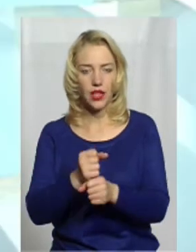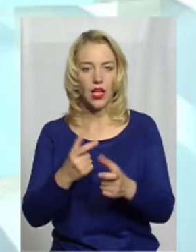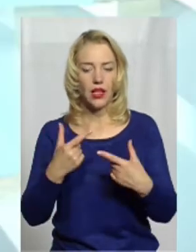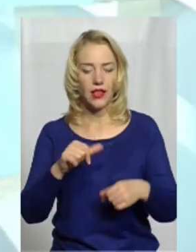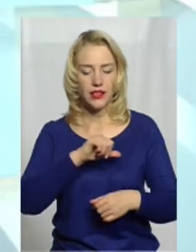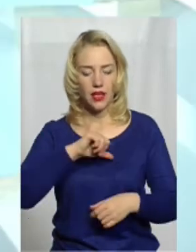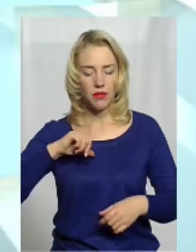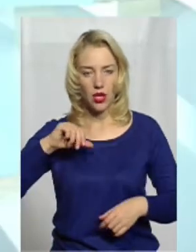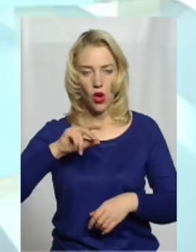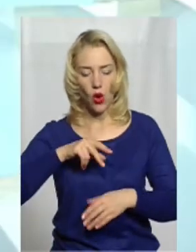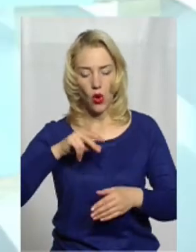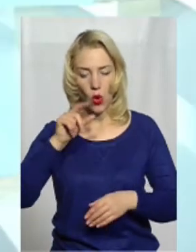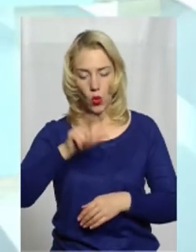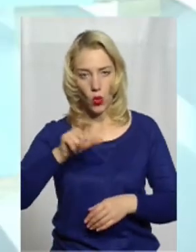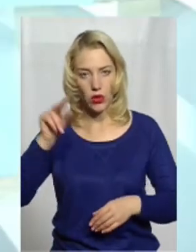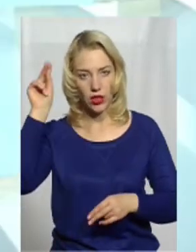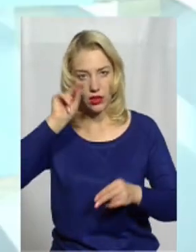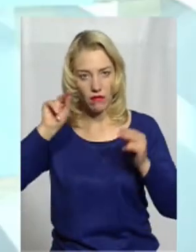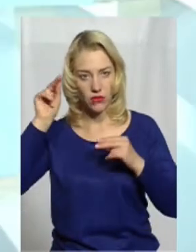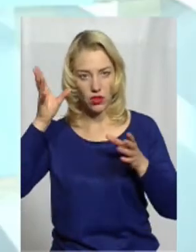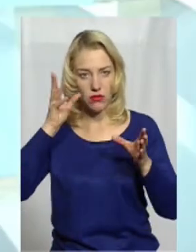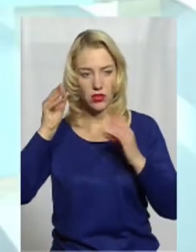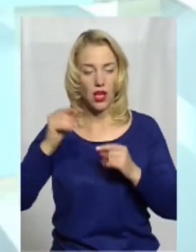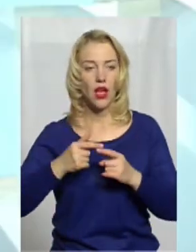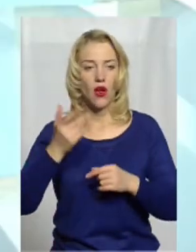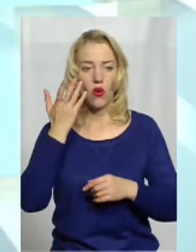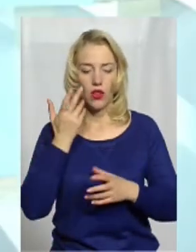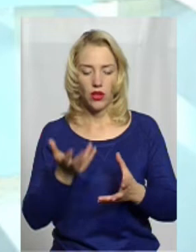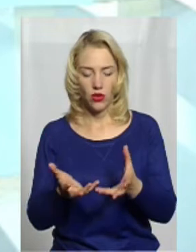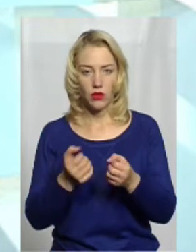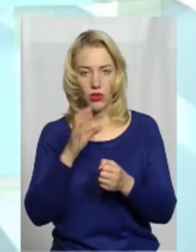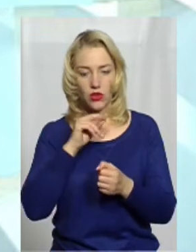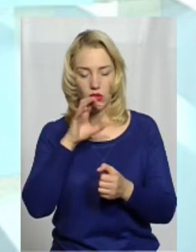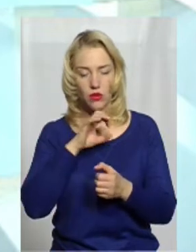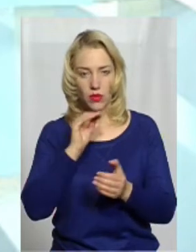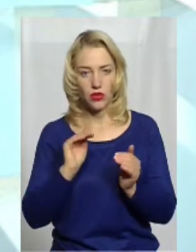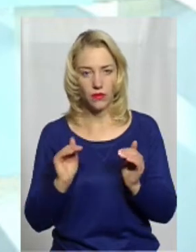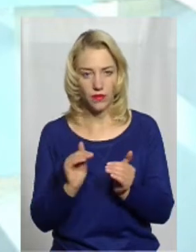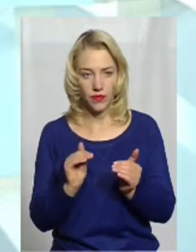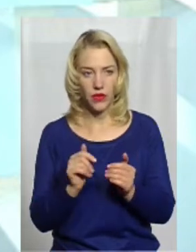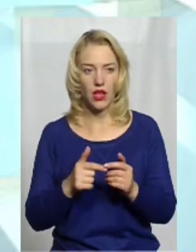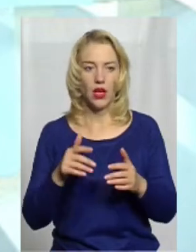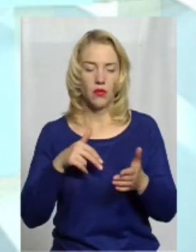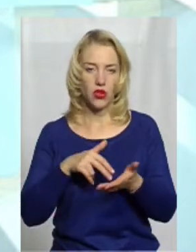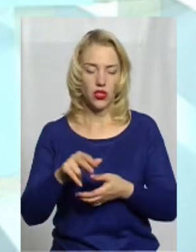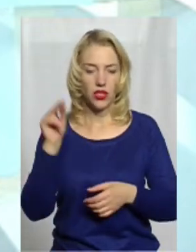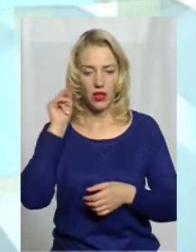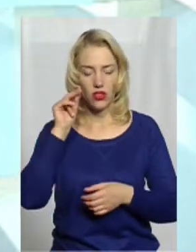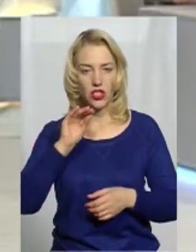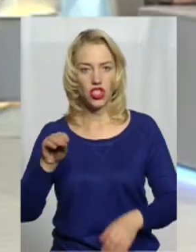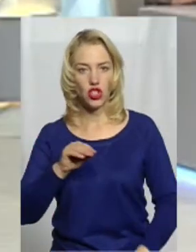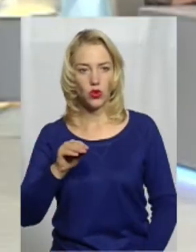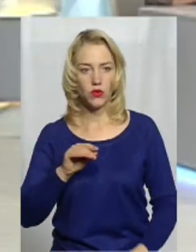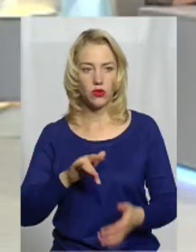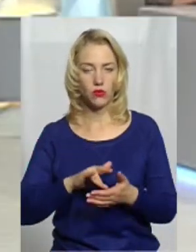люди проходять навчання. І коли вони отримали цуціня, пройшли навчання в Житомирському навчальному центрі, вони вже починають працювати саме в